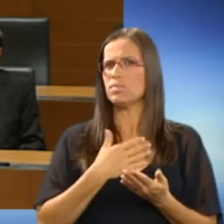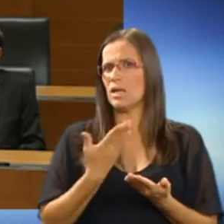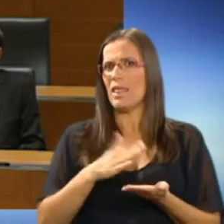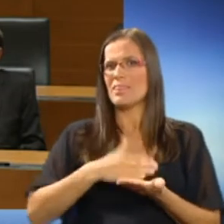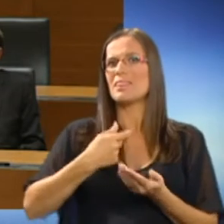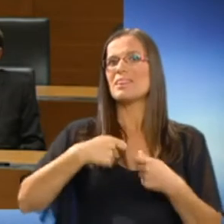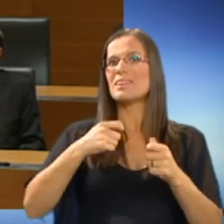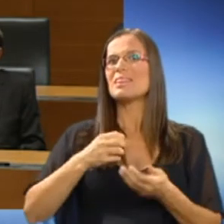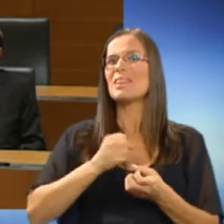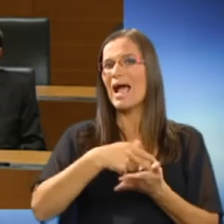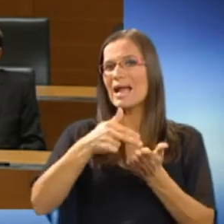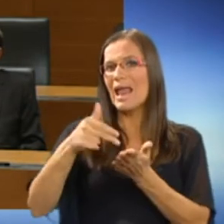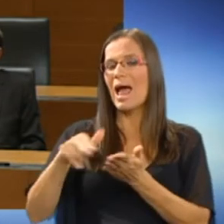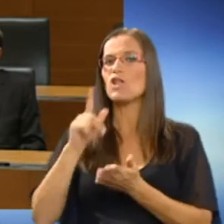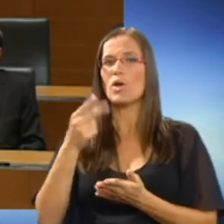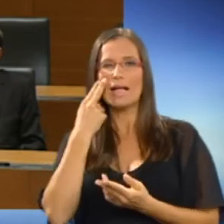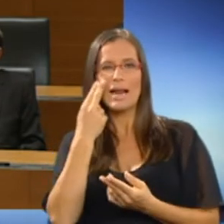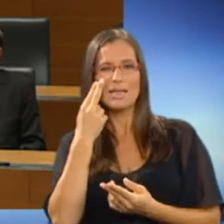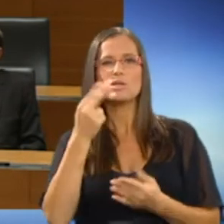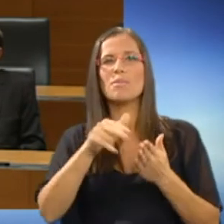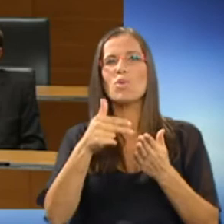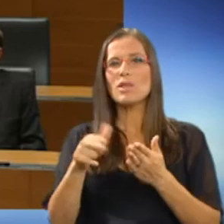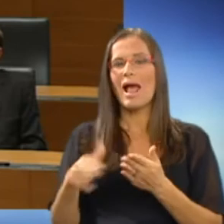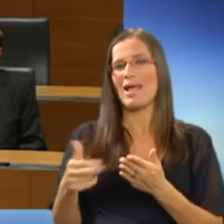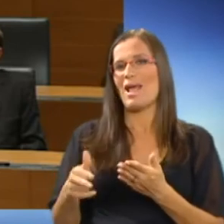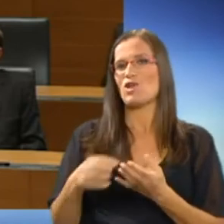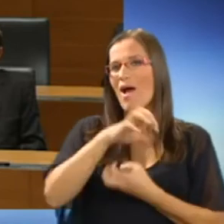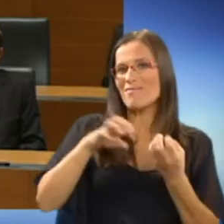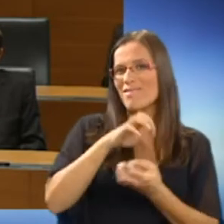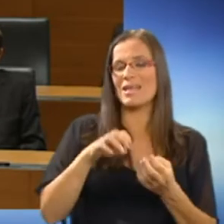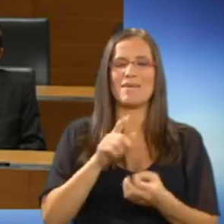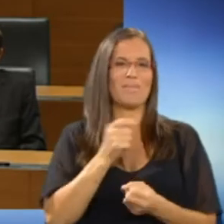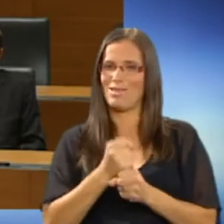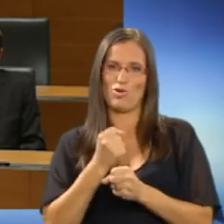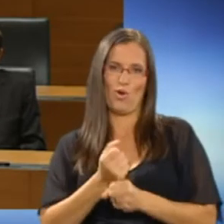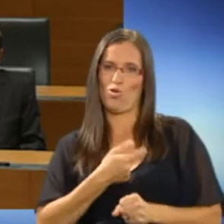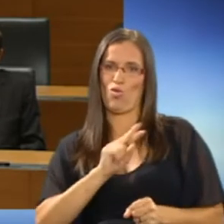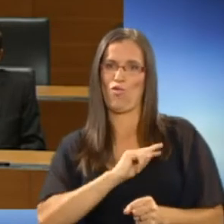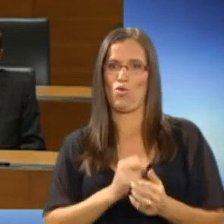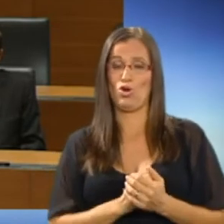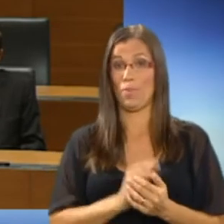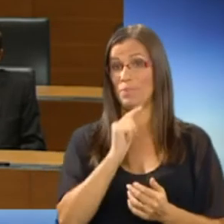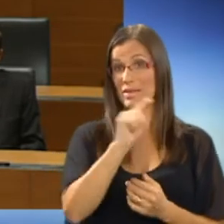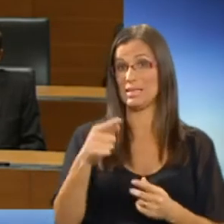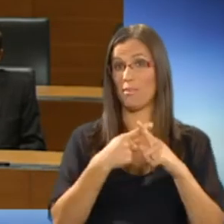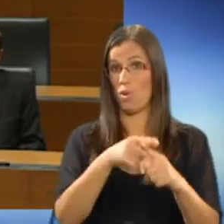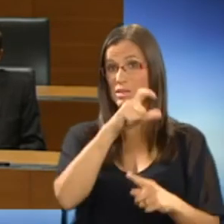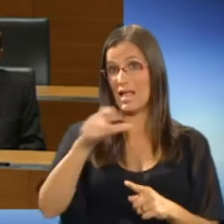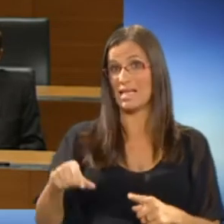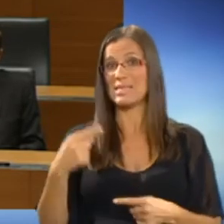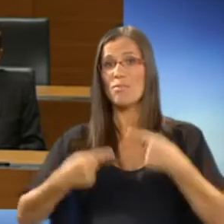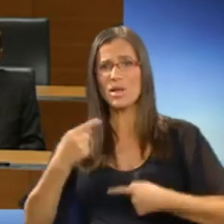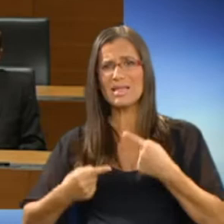gledanost in prodajajo bombastične zgodbe, ne delujejo odgovorno. Tisti poslanci in politiki,